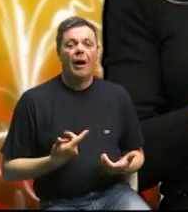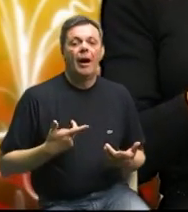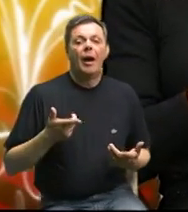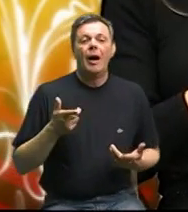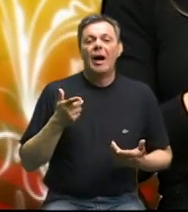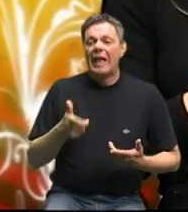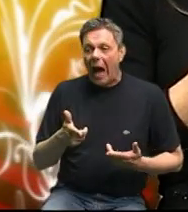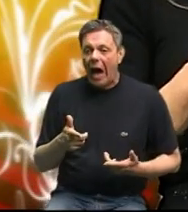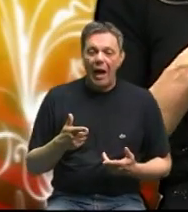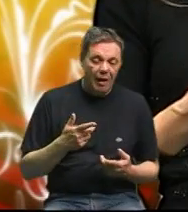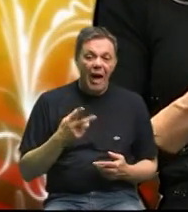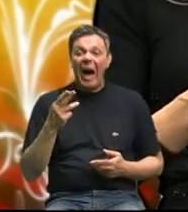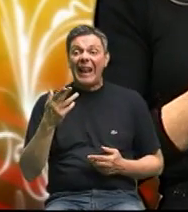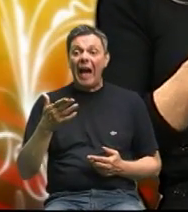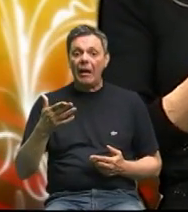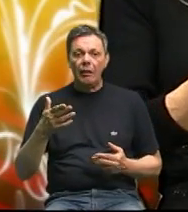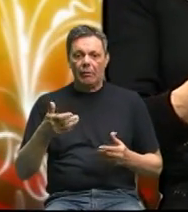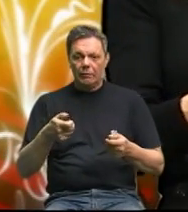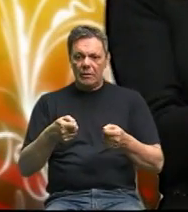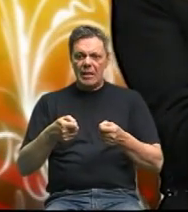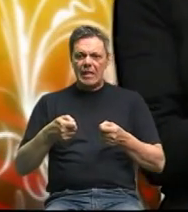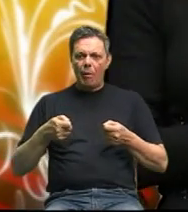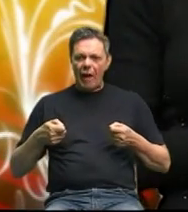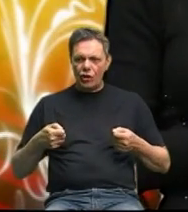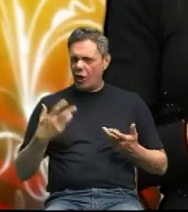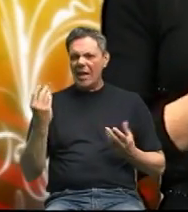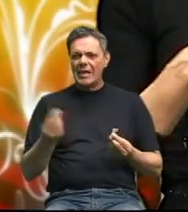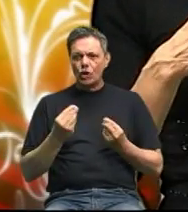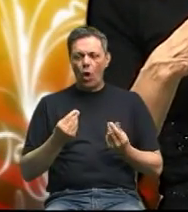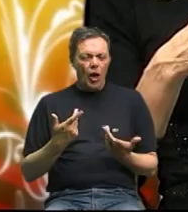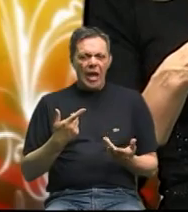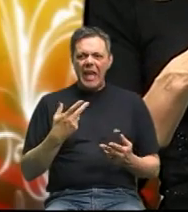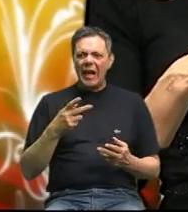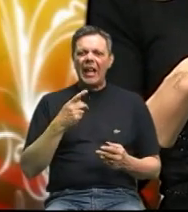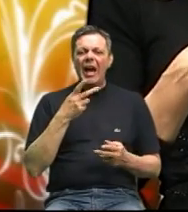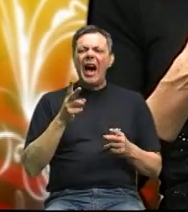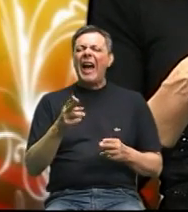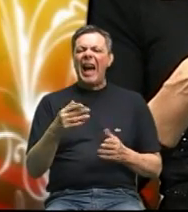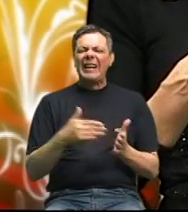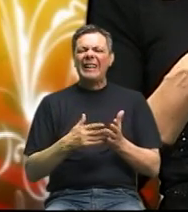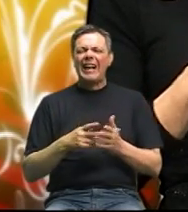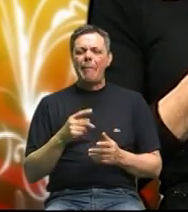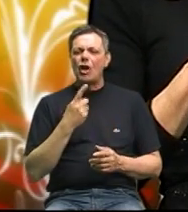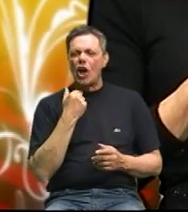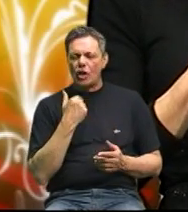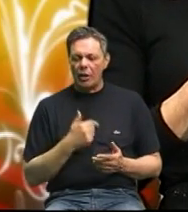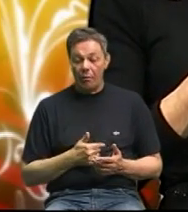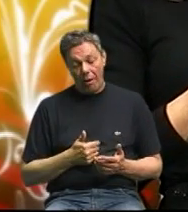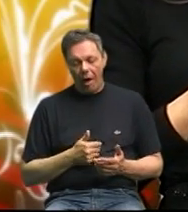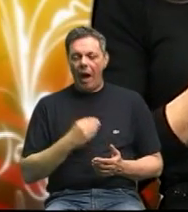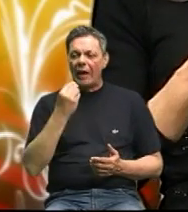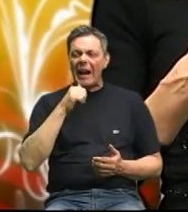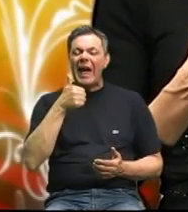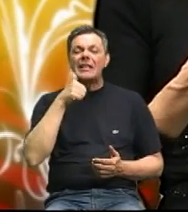ovaj karcinogen umar da vyše nedobil hranu a bielančevina hrana iz